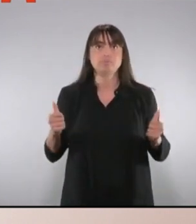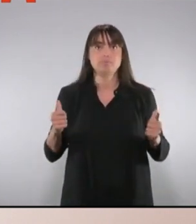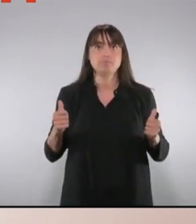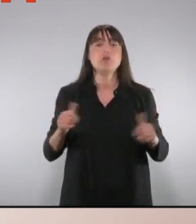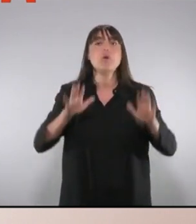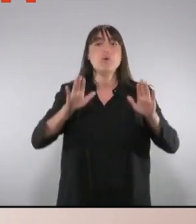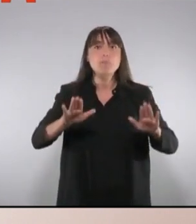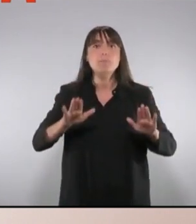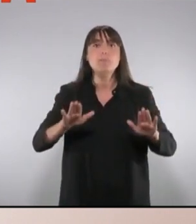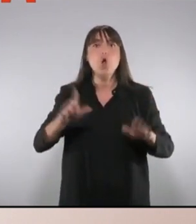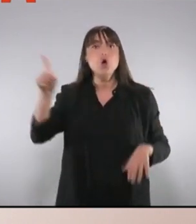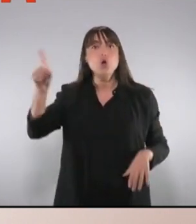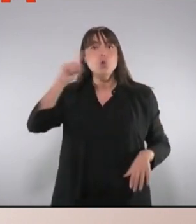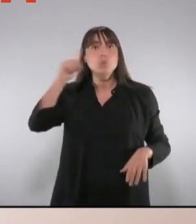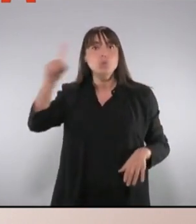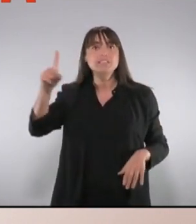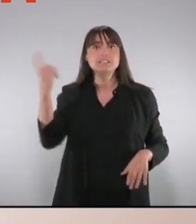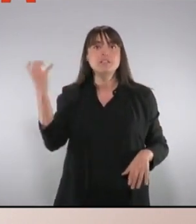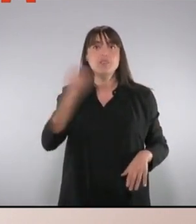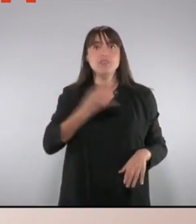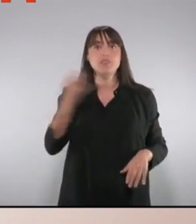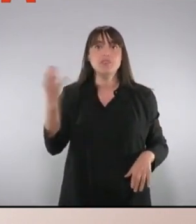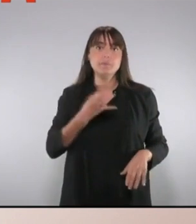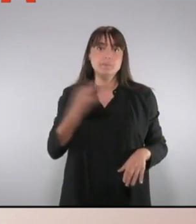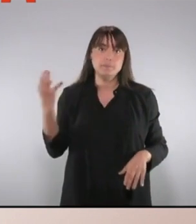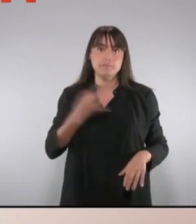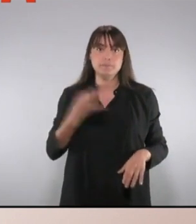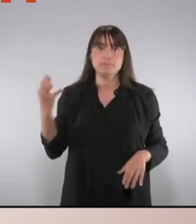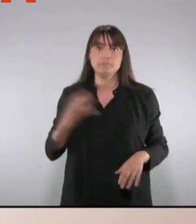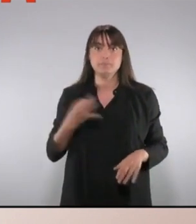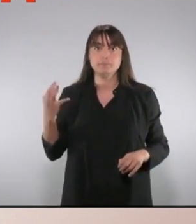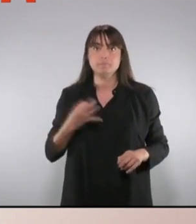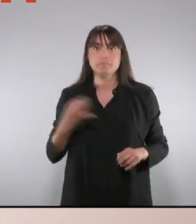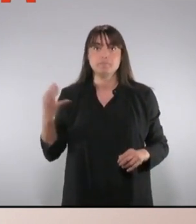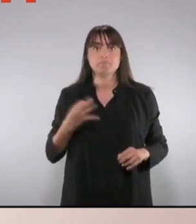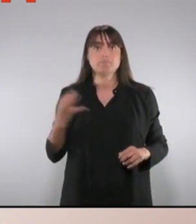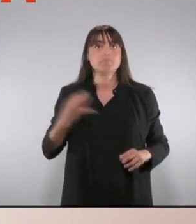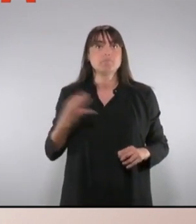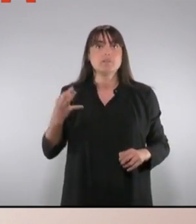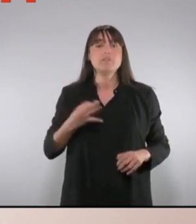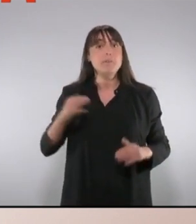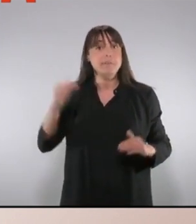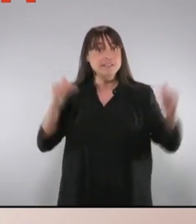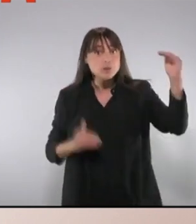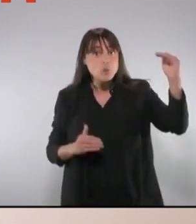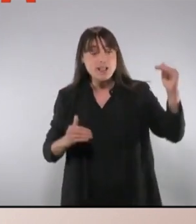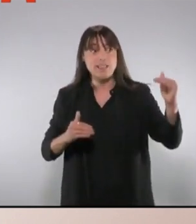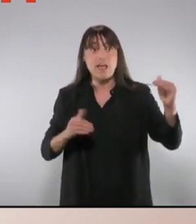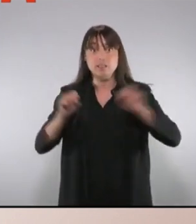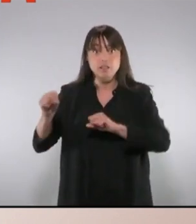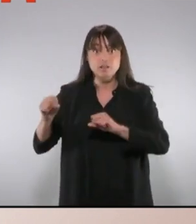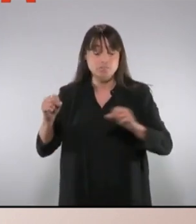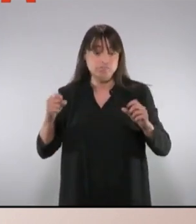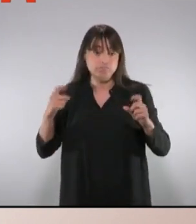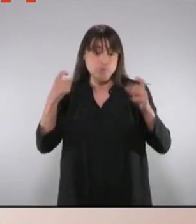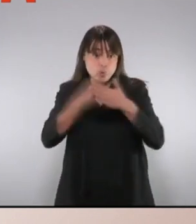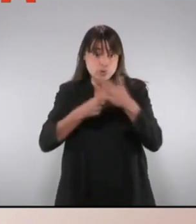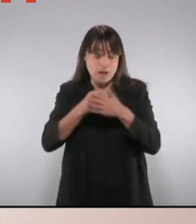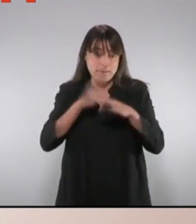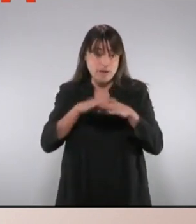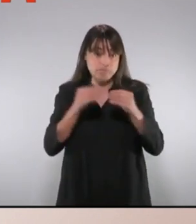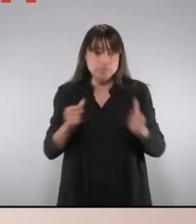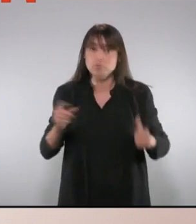possos policials no poden ser els màxims garants de mantenir aquestes desigualtats. No poden realitzar aquest paper.